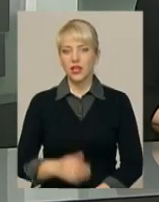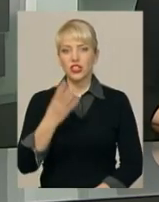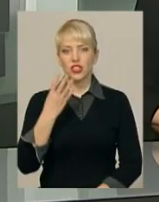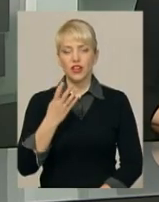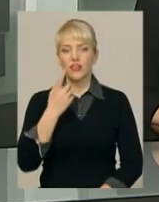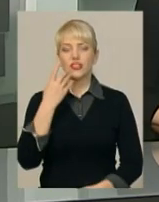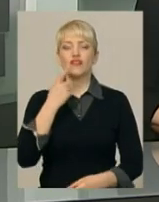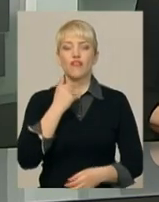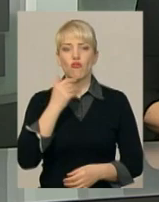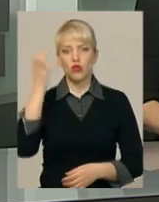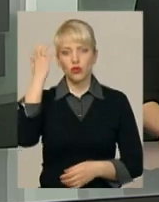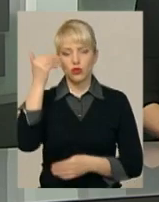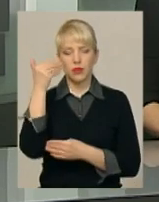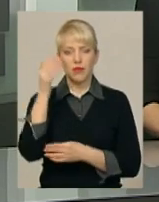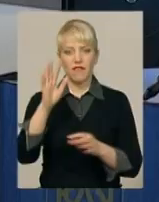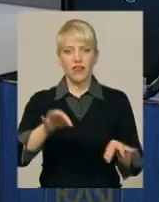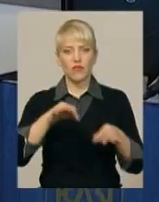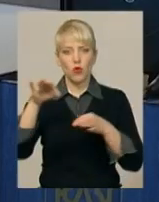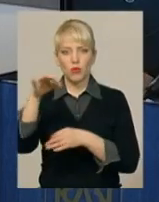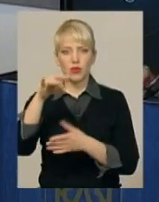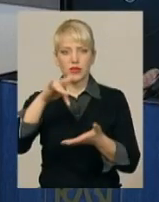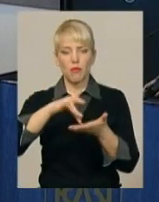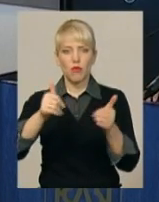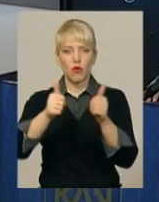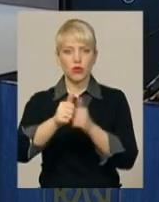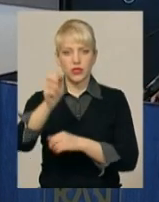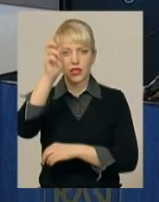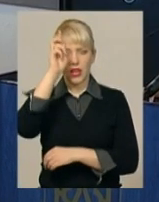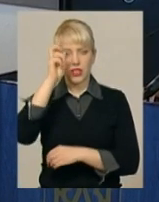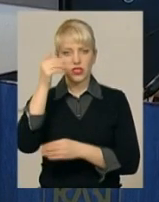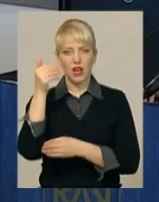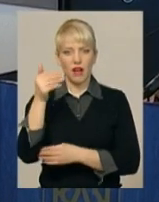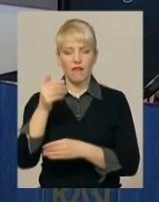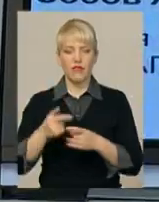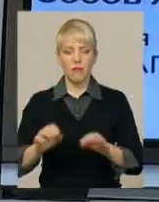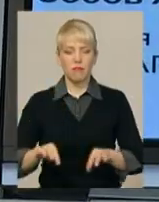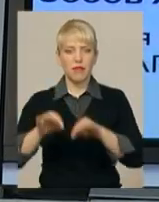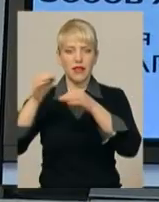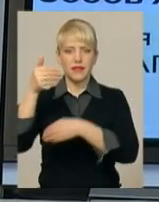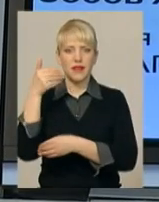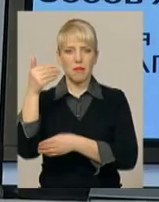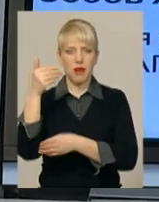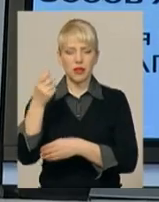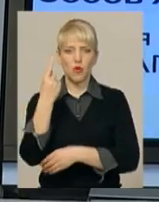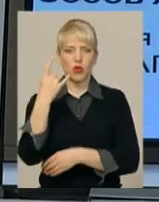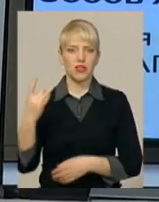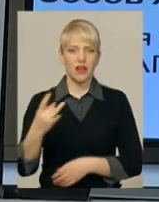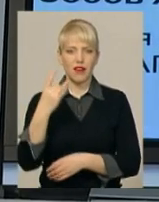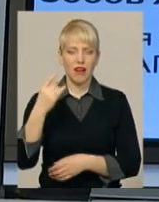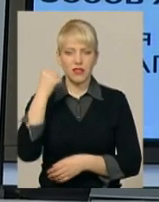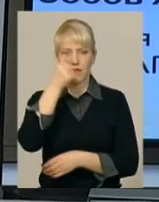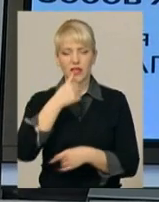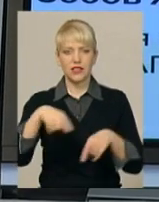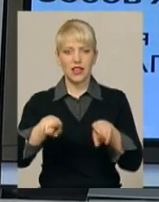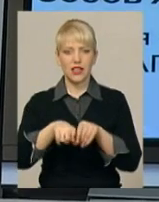Червоно-чорний прапор вивішуватимуть в обласному центрі поруч із державним. Підніматимуть його 11 разів на рік. Таке рішення ухвалили